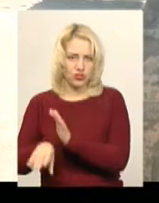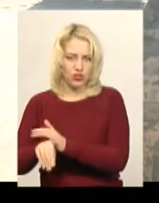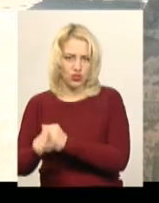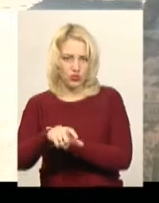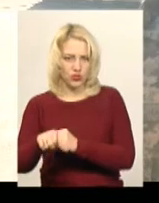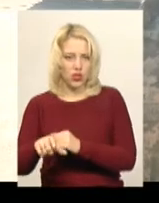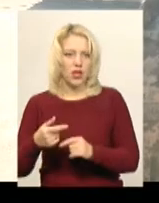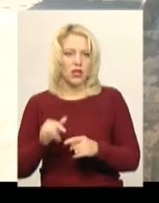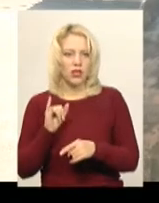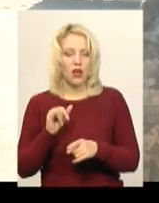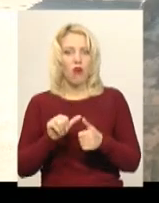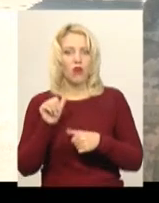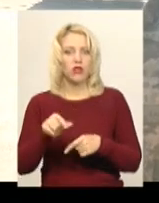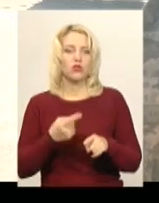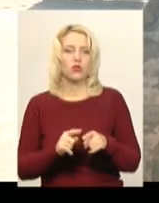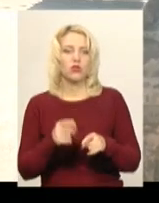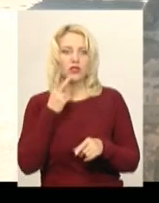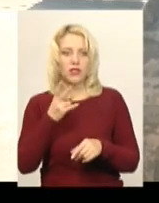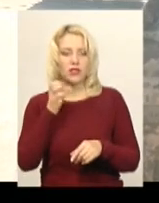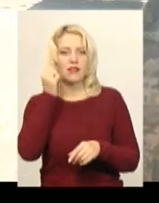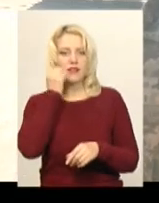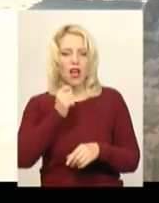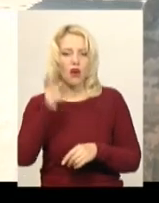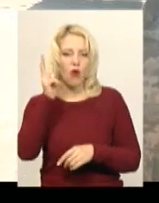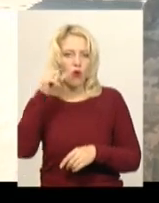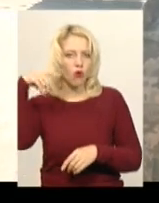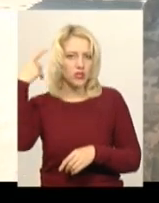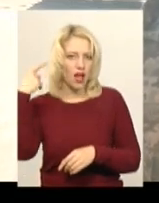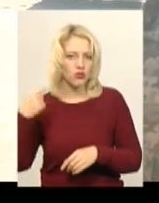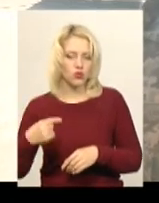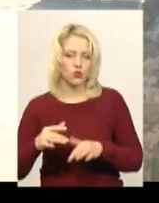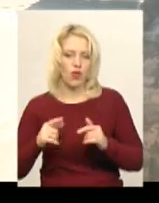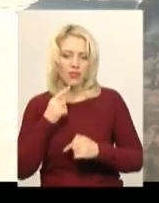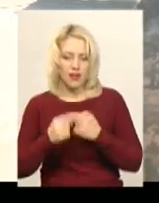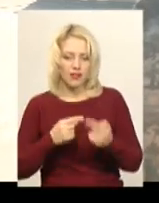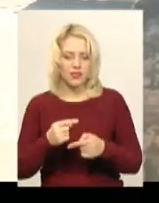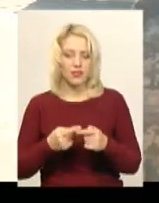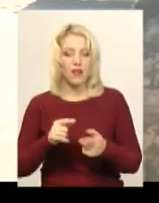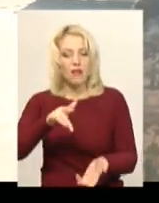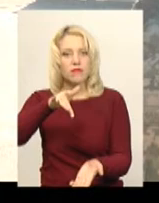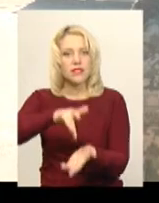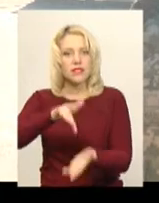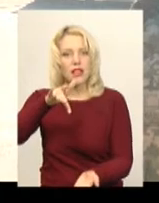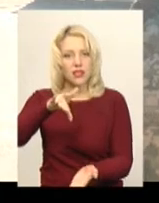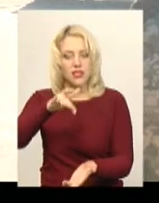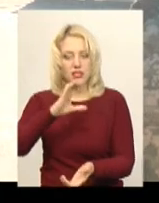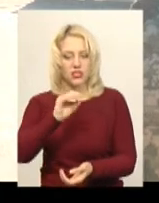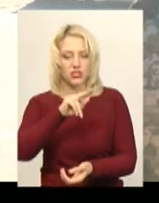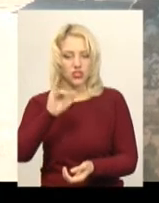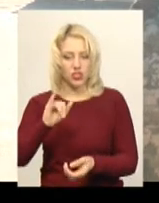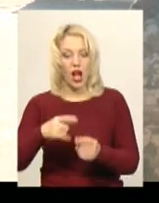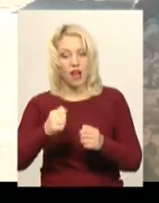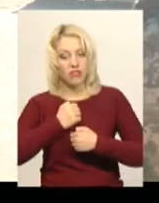Окрім того, дивилися на стару козацьку традицію. За нею, саме в центрі кожної січі, а військова частина – це також подібне